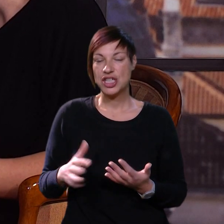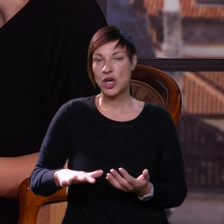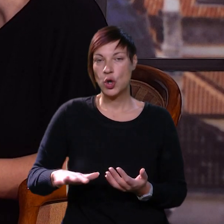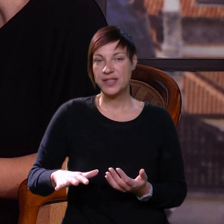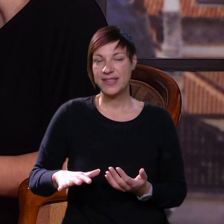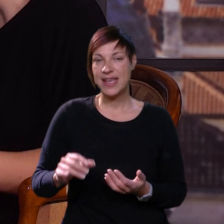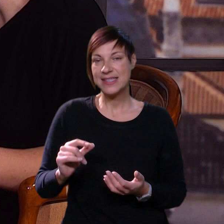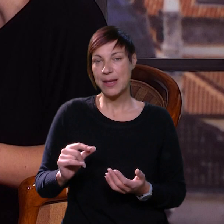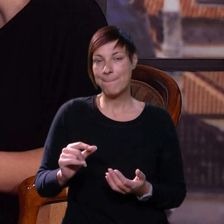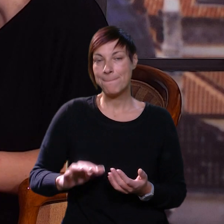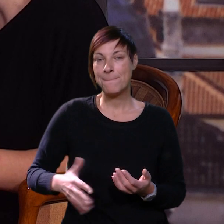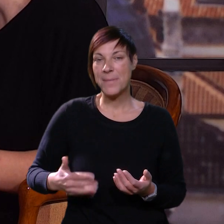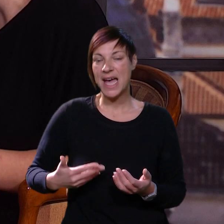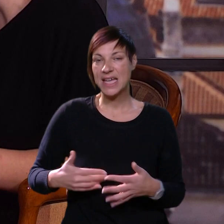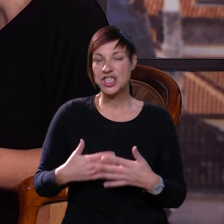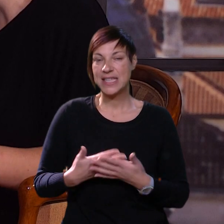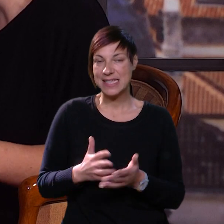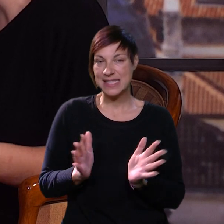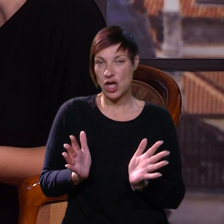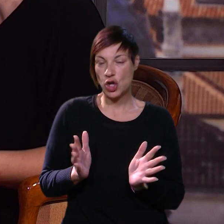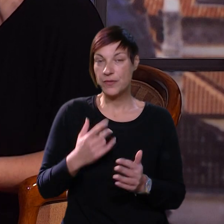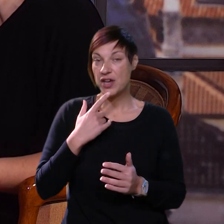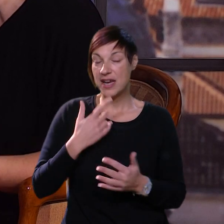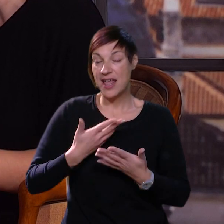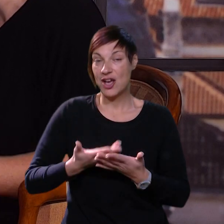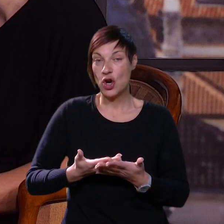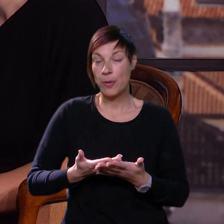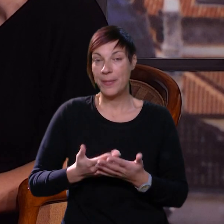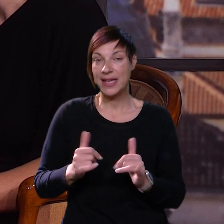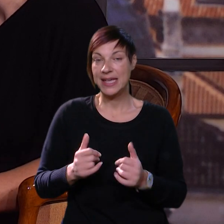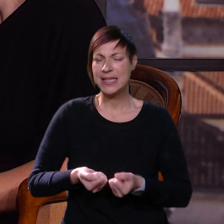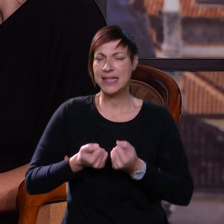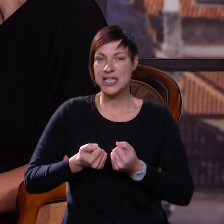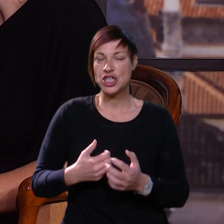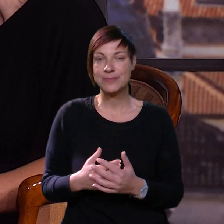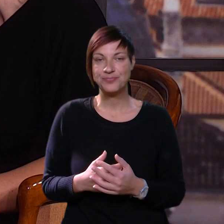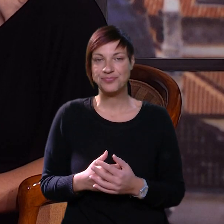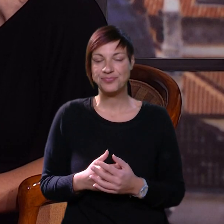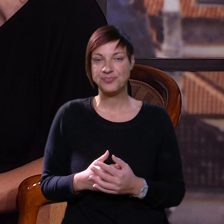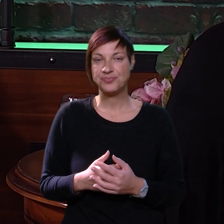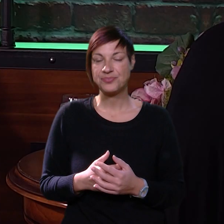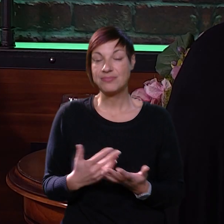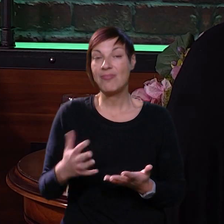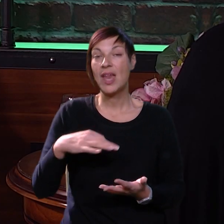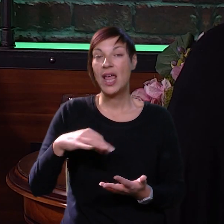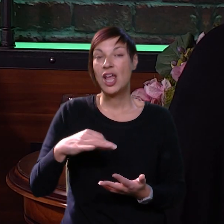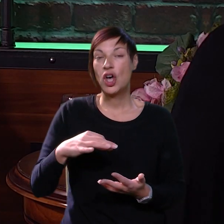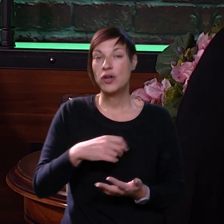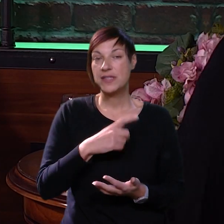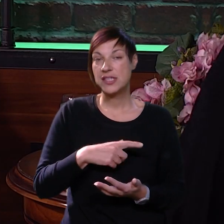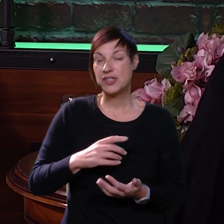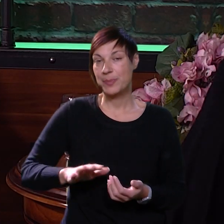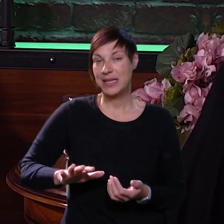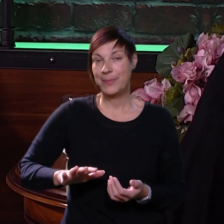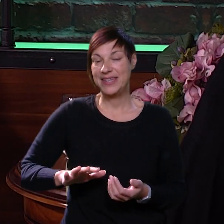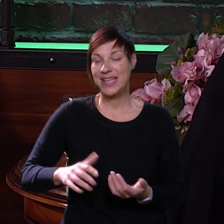kod djece tako manje dobi, recimo, da se otvore nekome ili teže? Pa, opet, zavisi